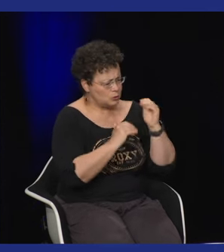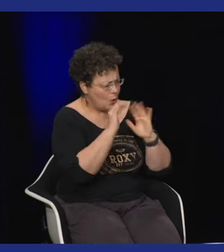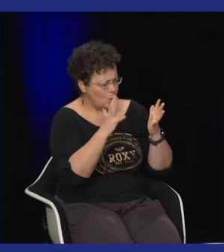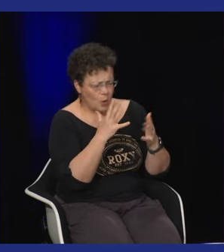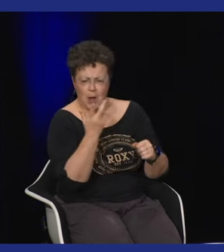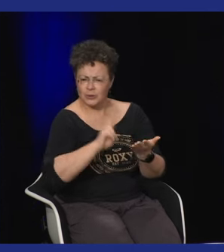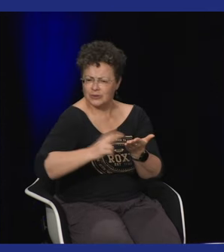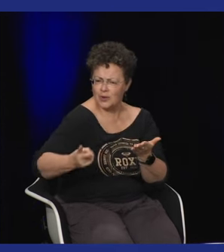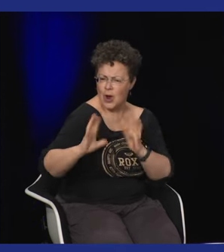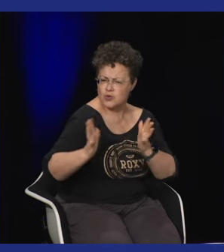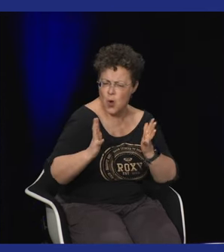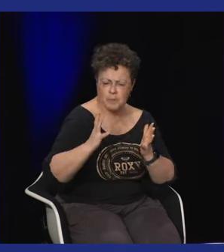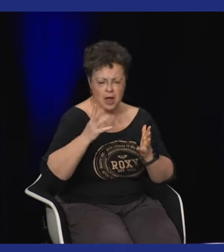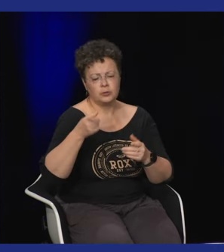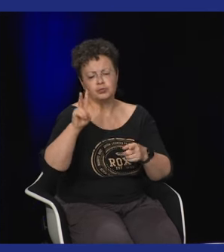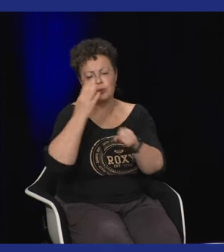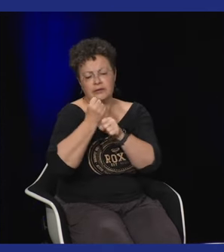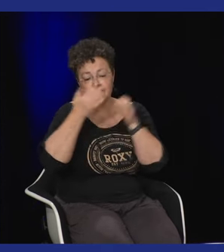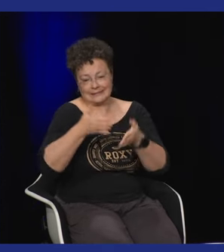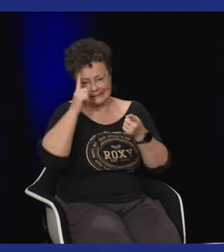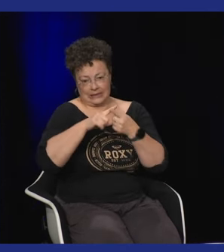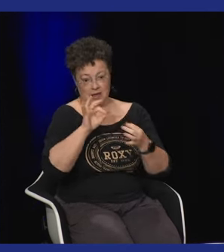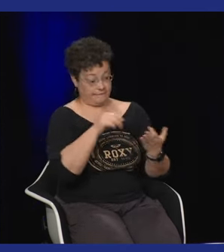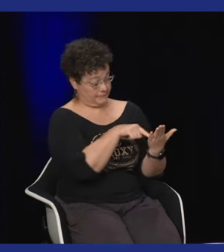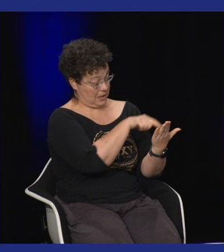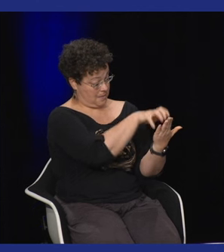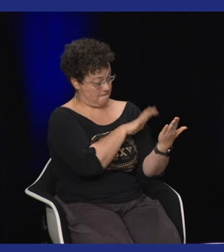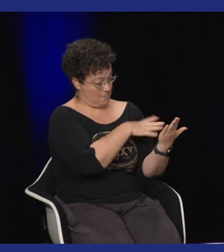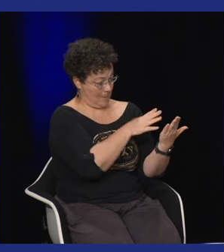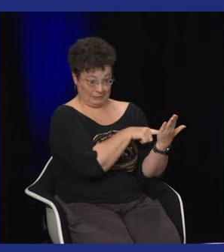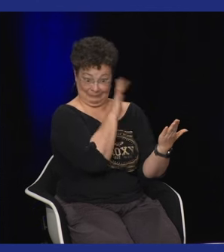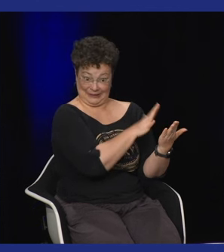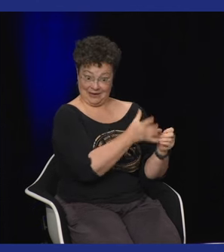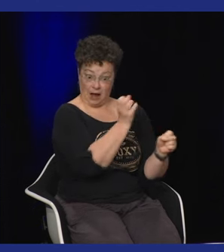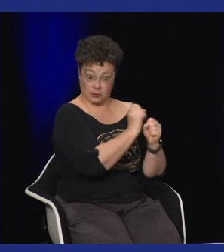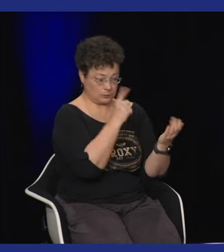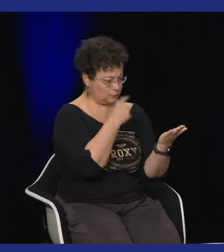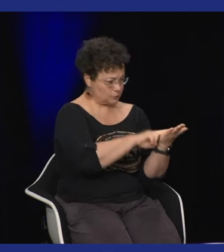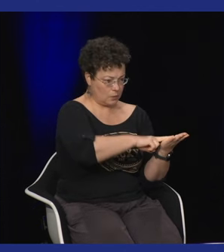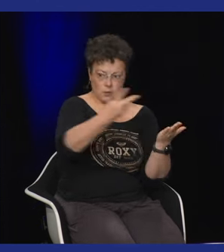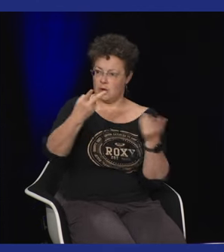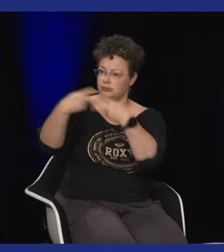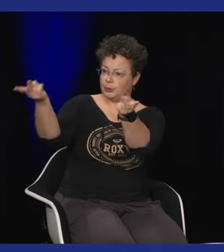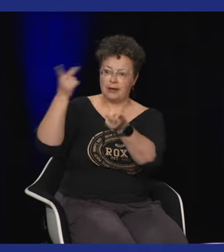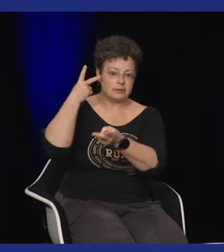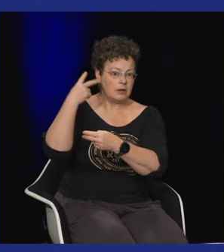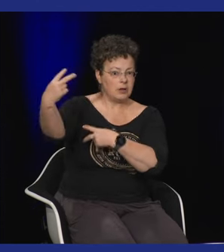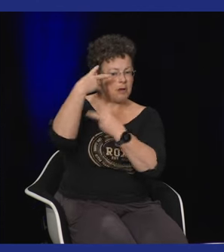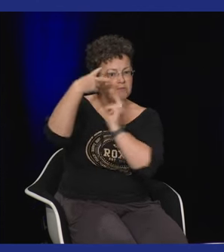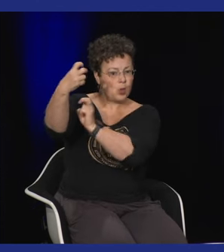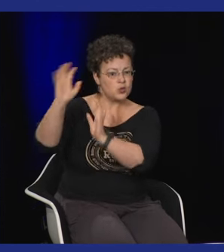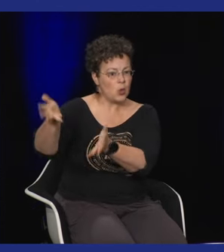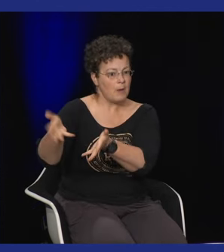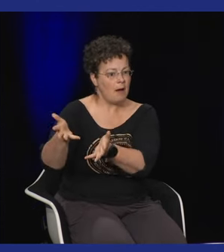ce qui pouvait être beau mais aussi comment ça s'est construit comment ça a été traduit est-ce que ça peut se traduire est-ce que les poèmes